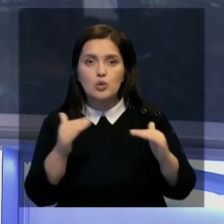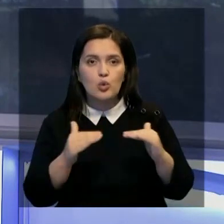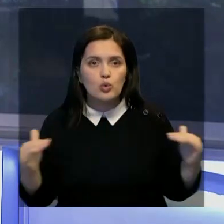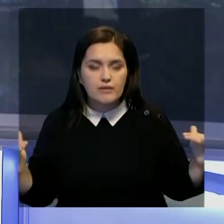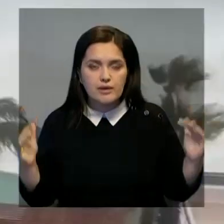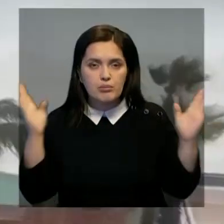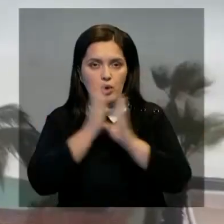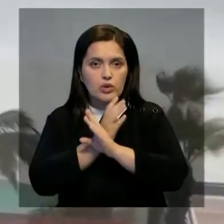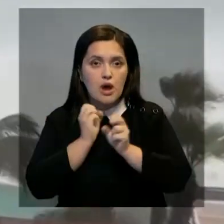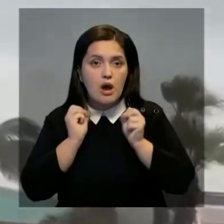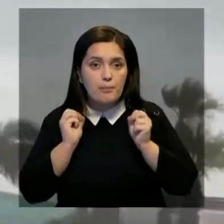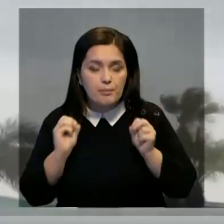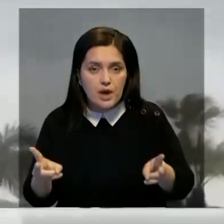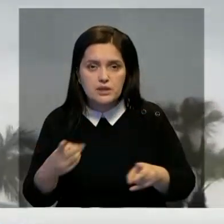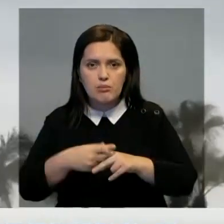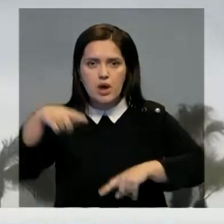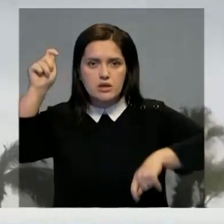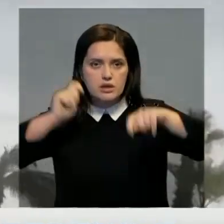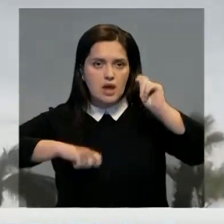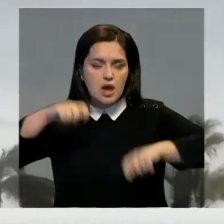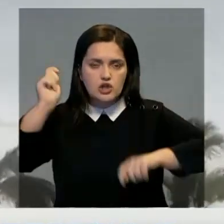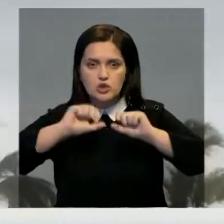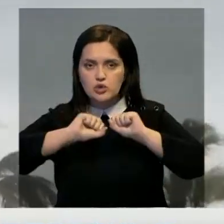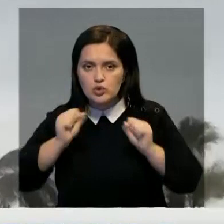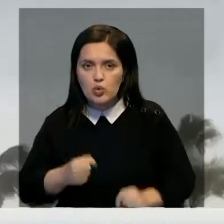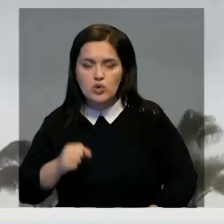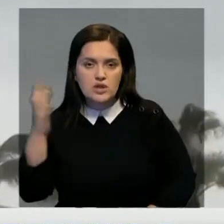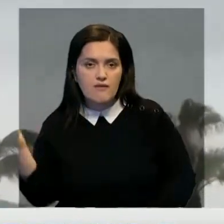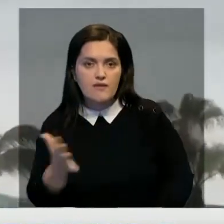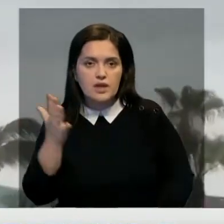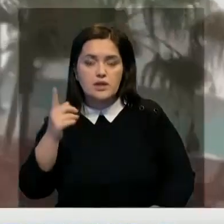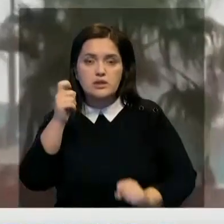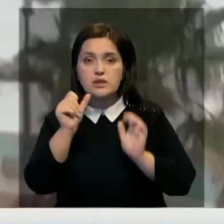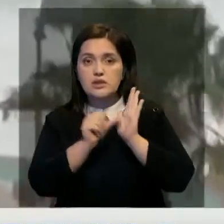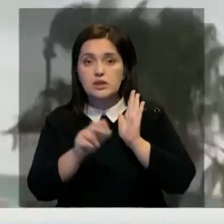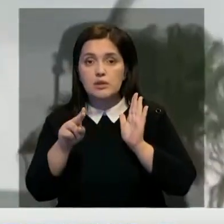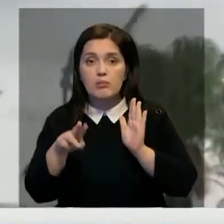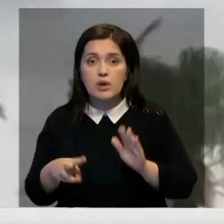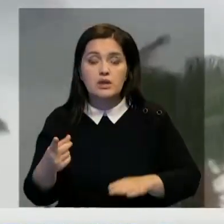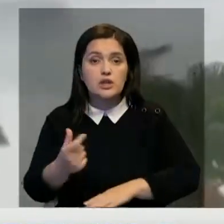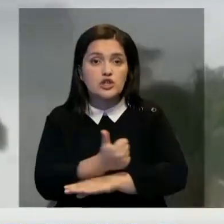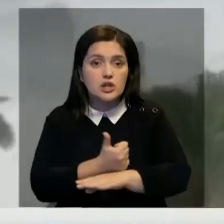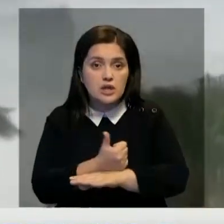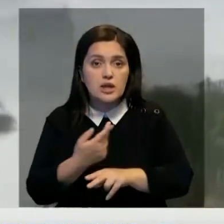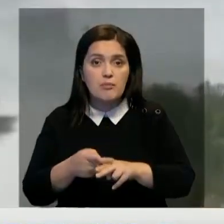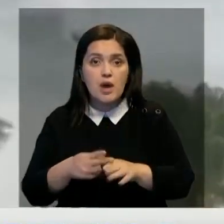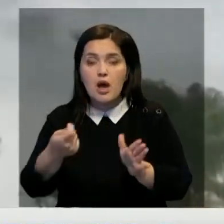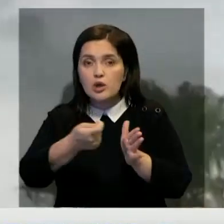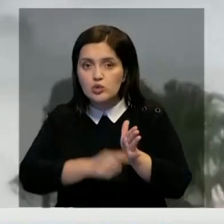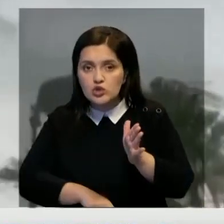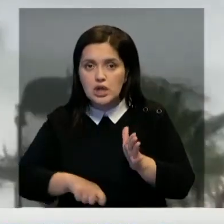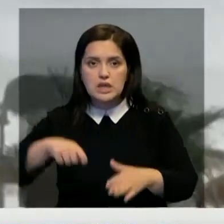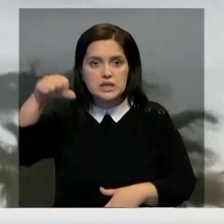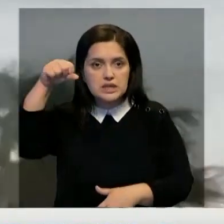опасности. На регион обрушились проливные дожди, а скорость ветра достигает 160 км в час. В некоторых зданиях